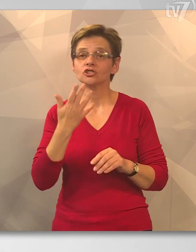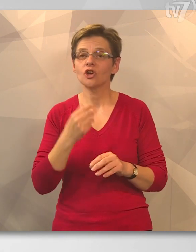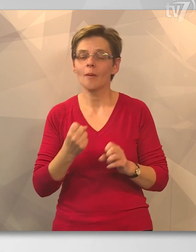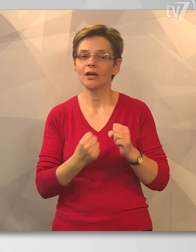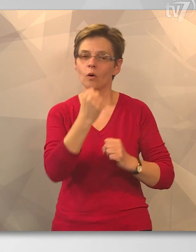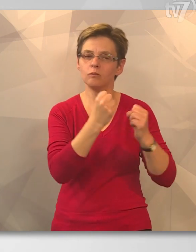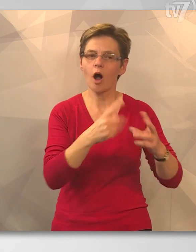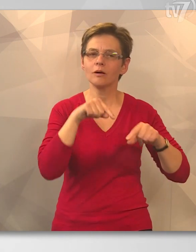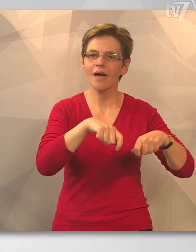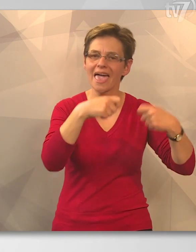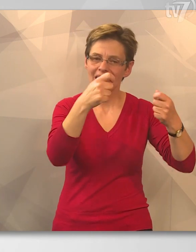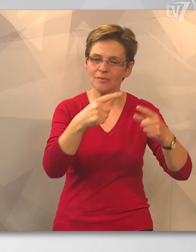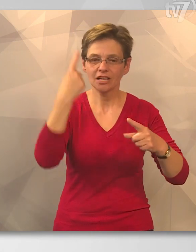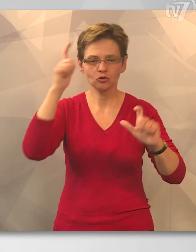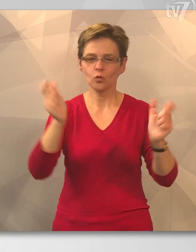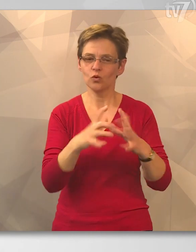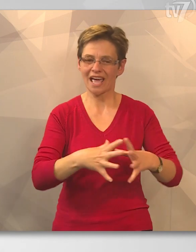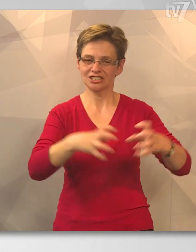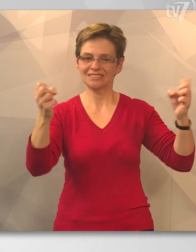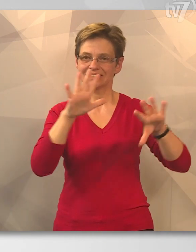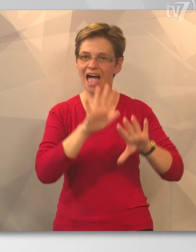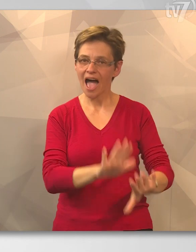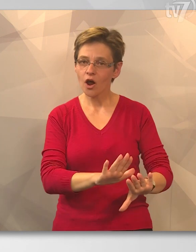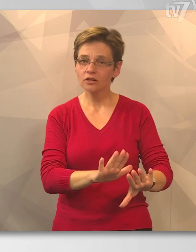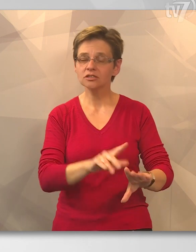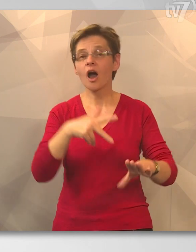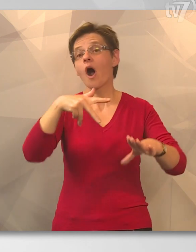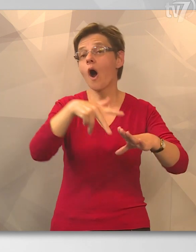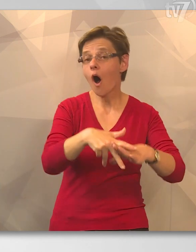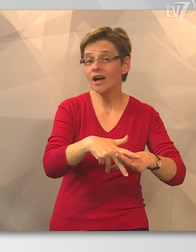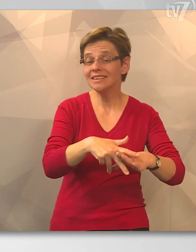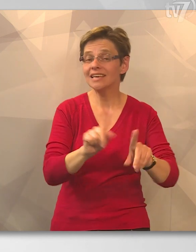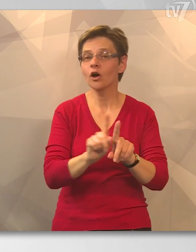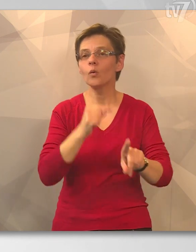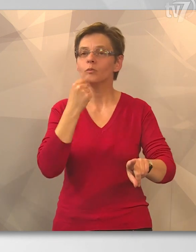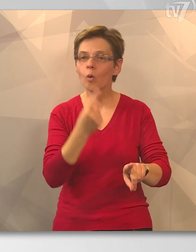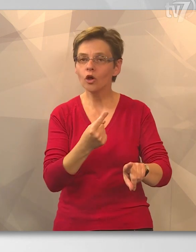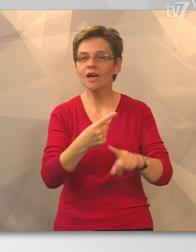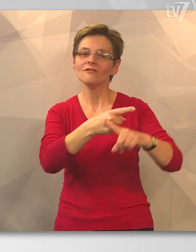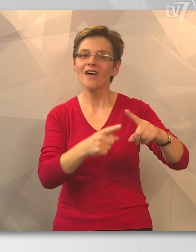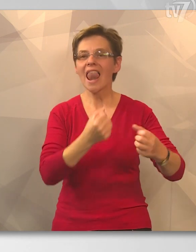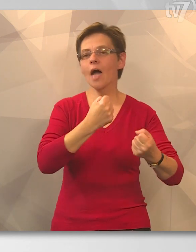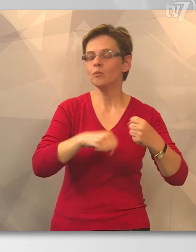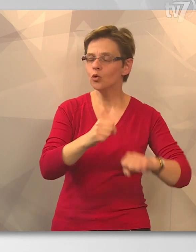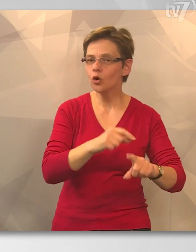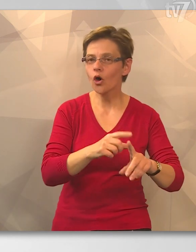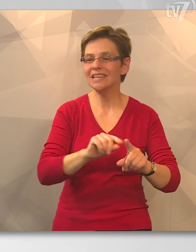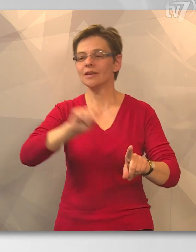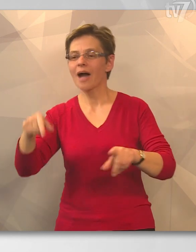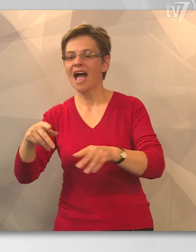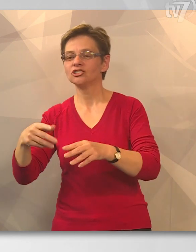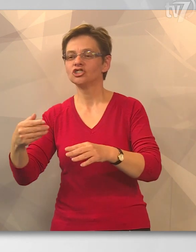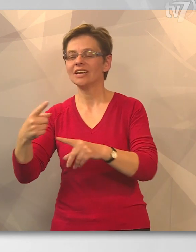illetve a sőnbakok beépítésével víztelenítésre kerül, tehát addig, ha úgy mondom, a feled fog működni a